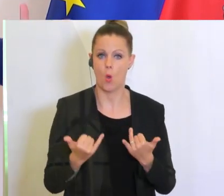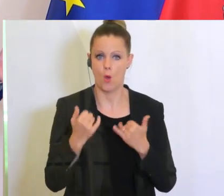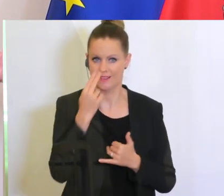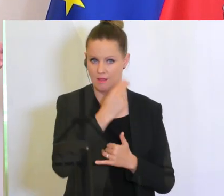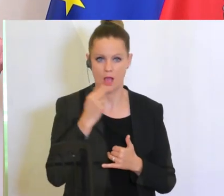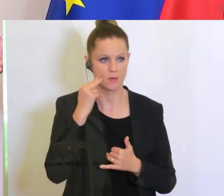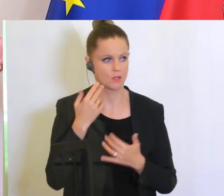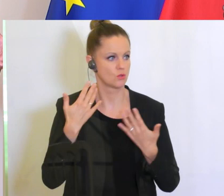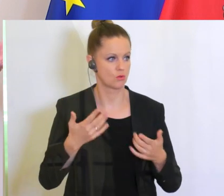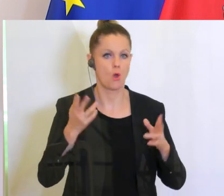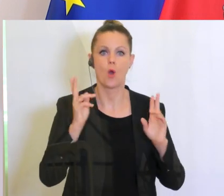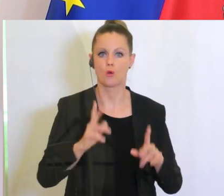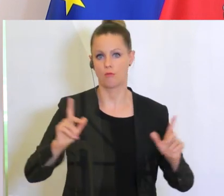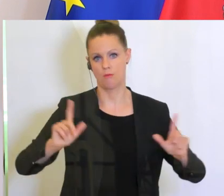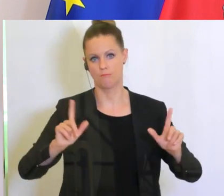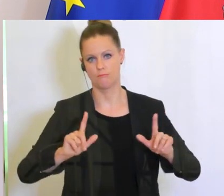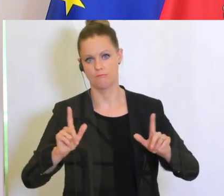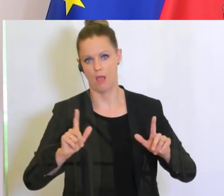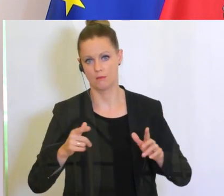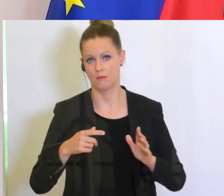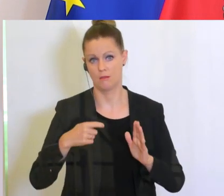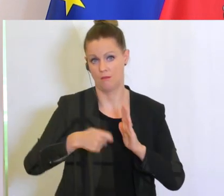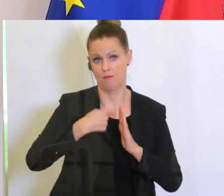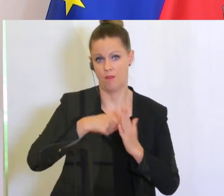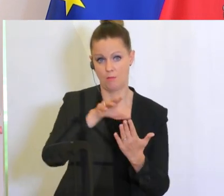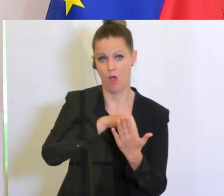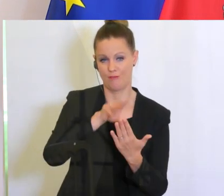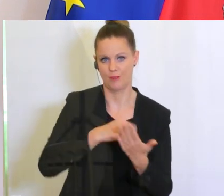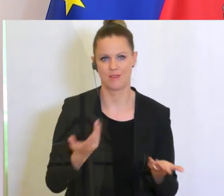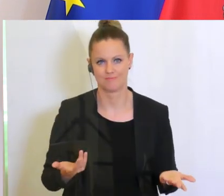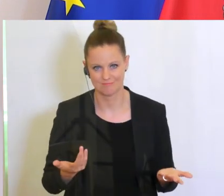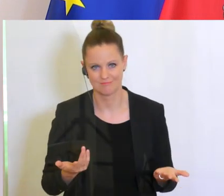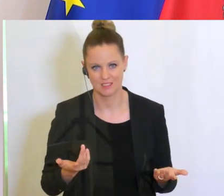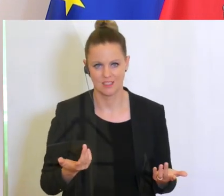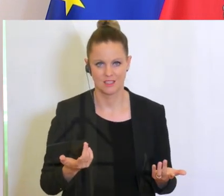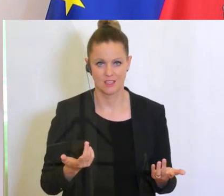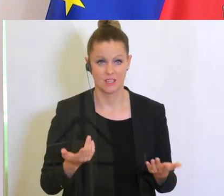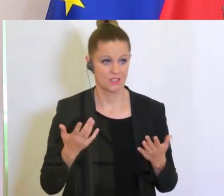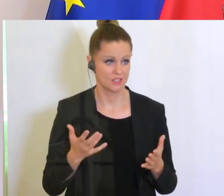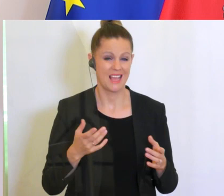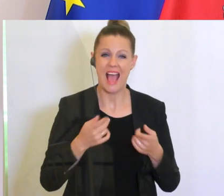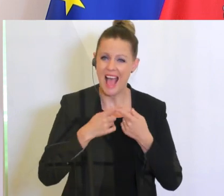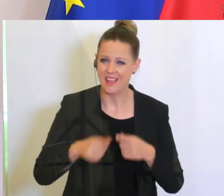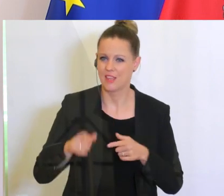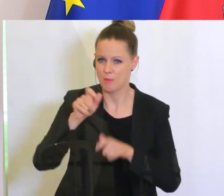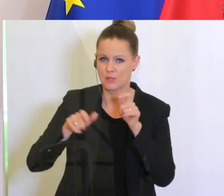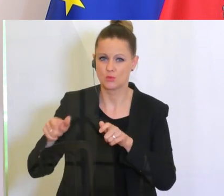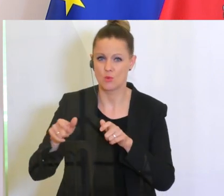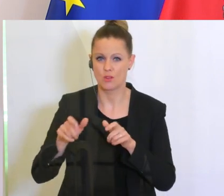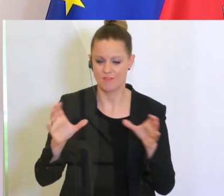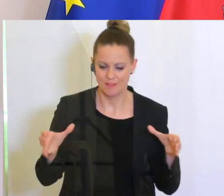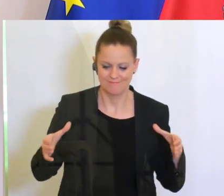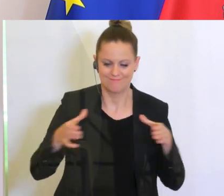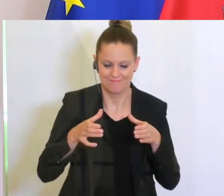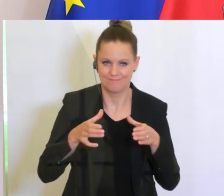dieser Besetzung eine Party drehen. Das ist die einzige Möglichkeit. Alle anderen Gewerke haben zu diesem geschlossenen Set keinen Zugang. Es gibt